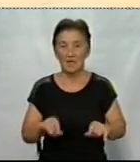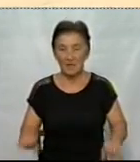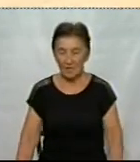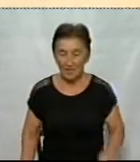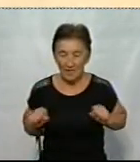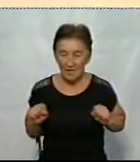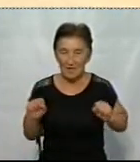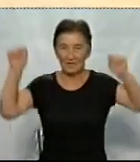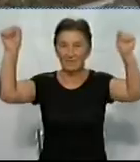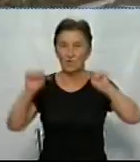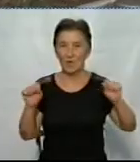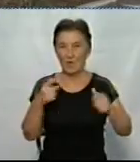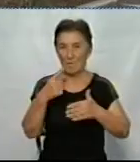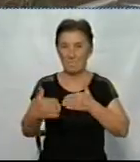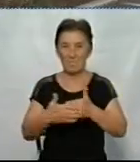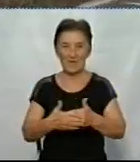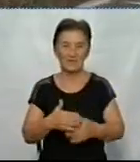перед собою.